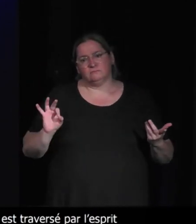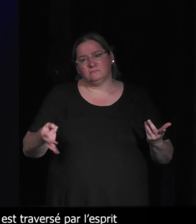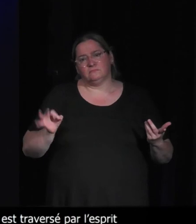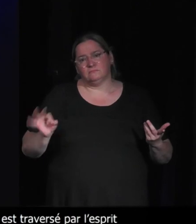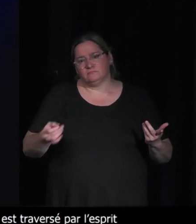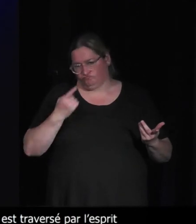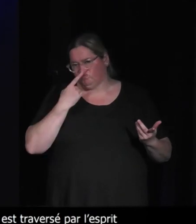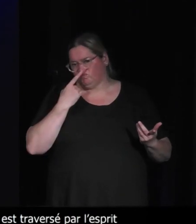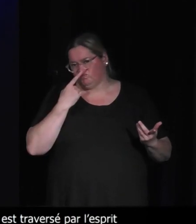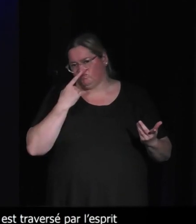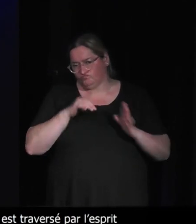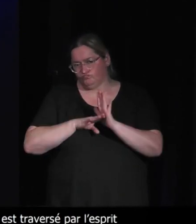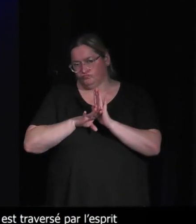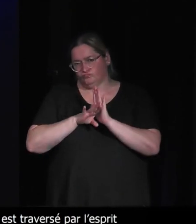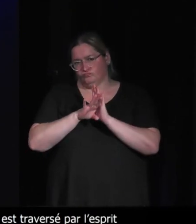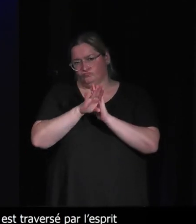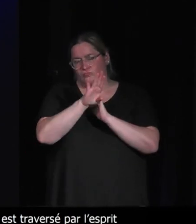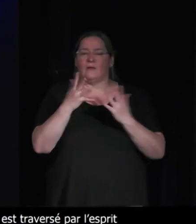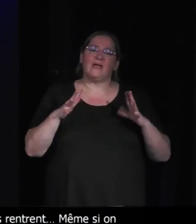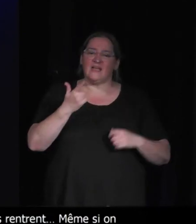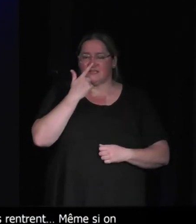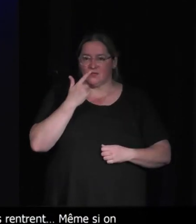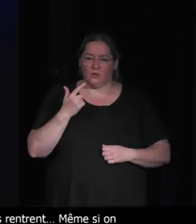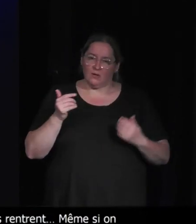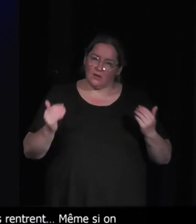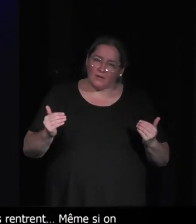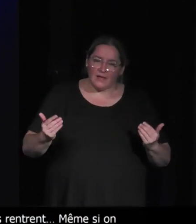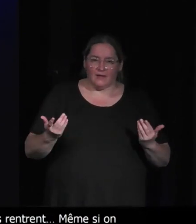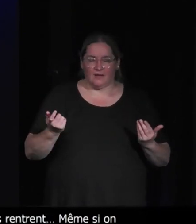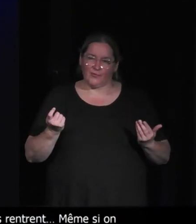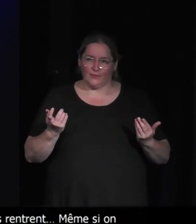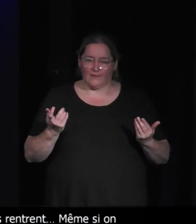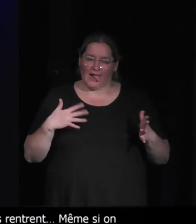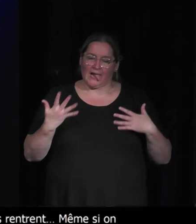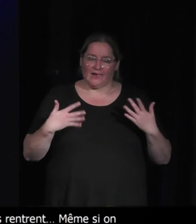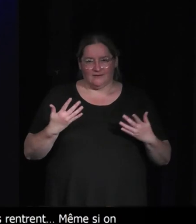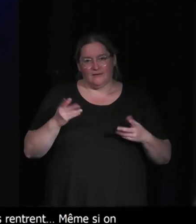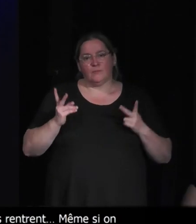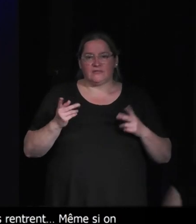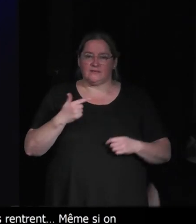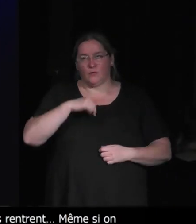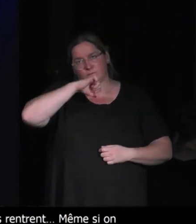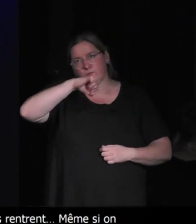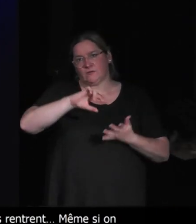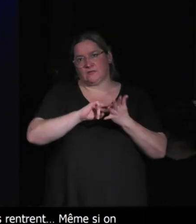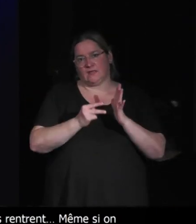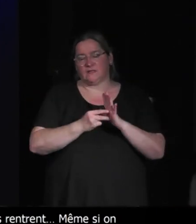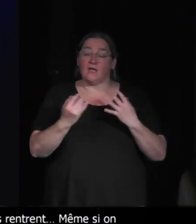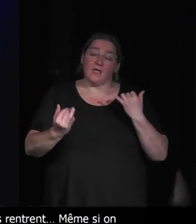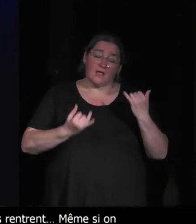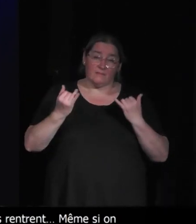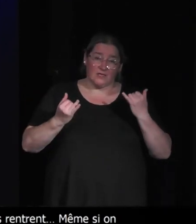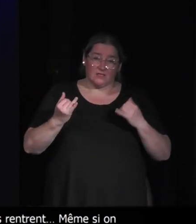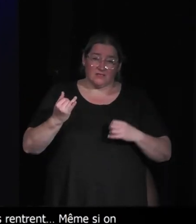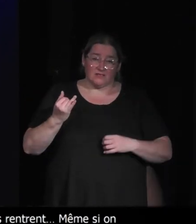une tendance. Après, je trouve quand même très, très excitant, mais c'est peut-être mon côté philo des techniques,'est-dire d'imaginer qu'est-ce que ce